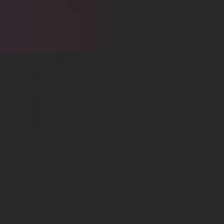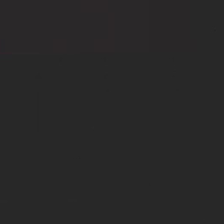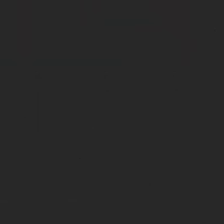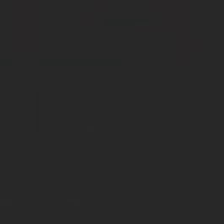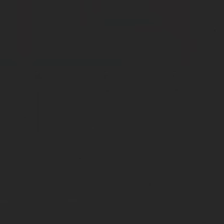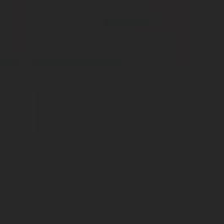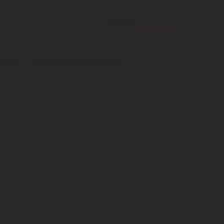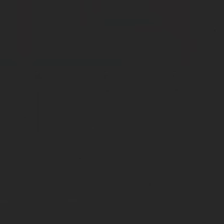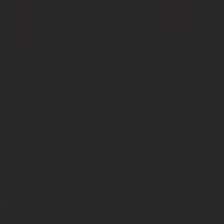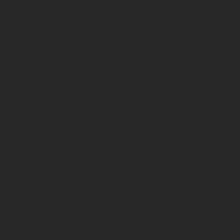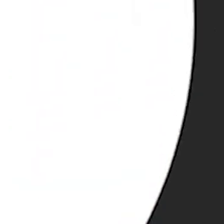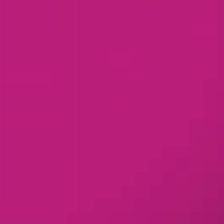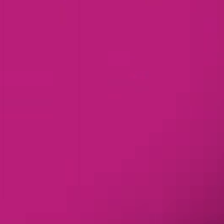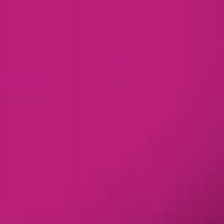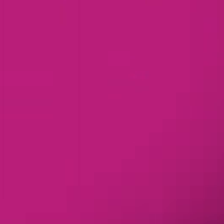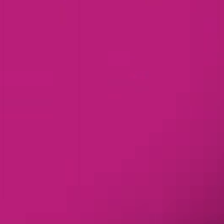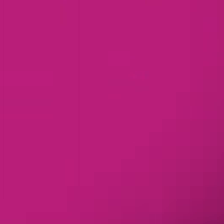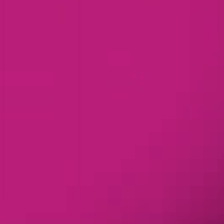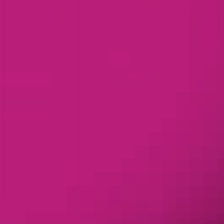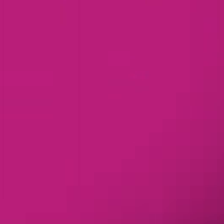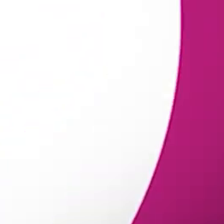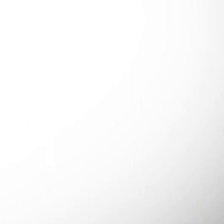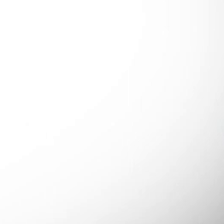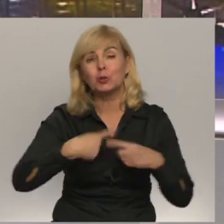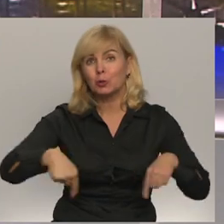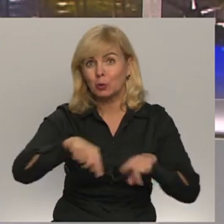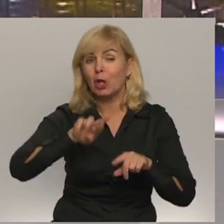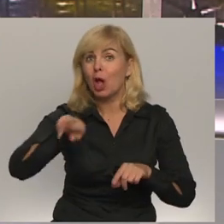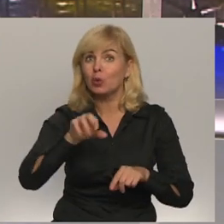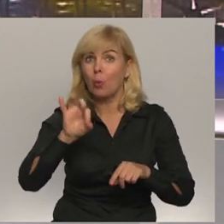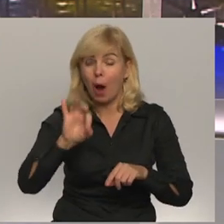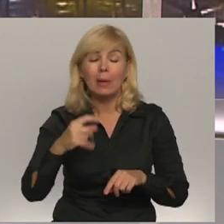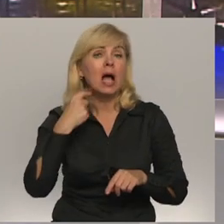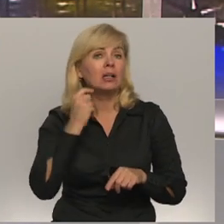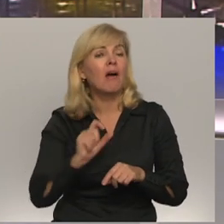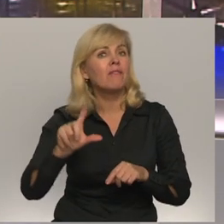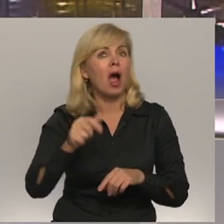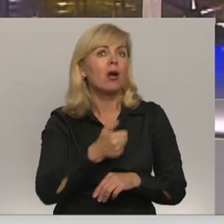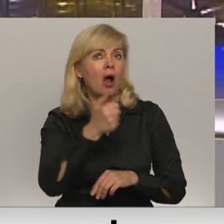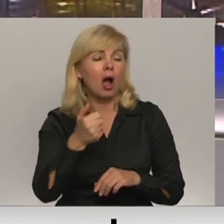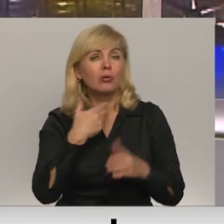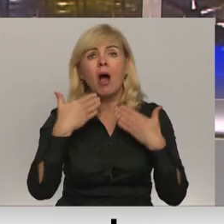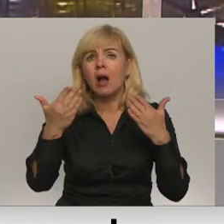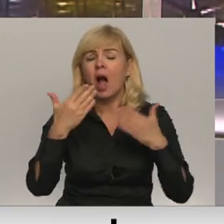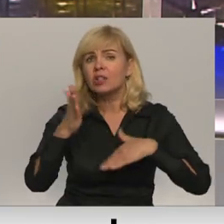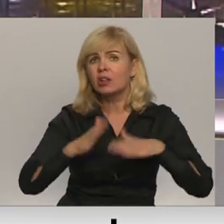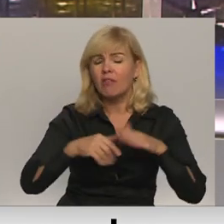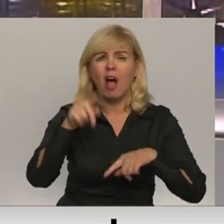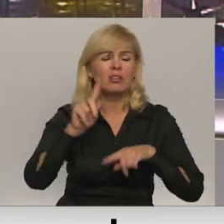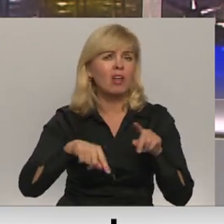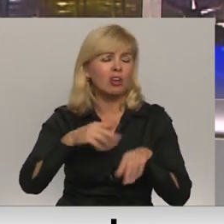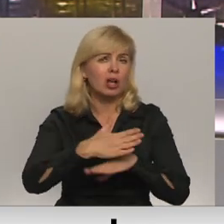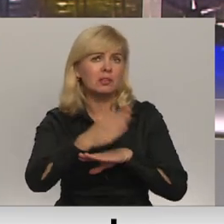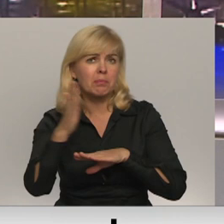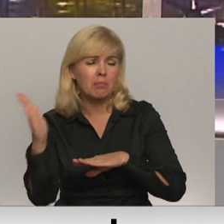Re! Viss ēters ir te! Rīgā jau vairākus gadus gaisa kvalitāti dažbrīd pārsniedz